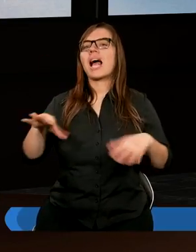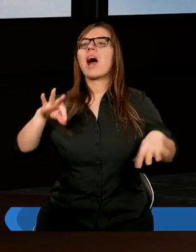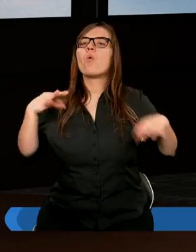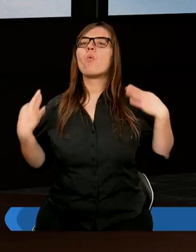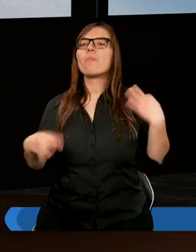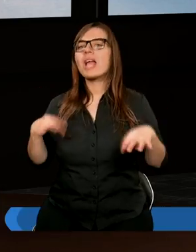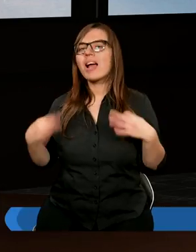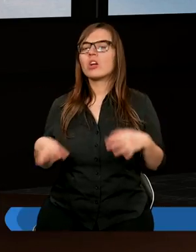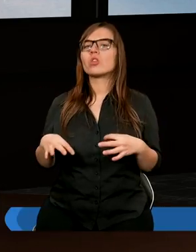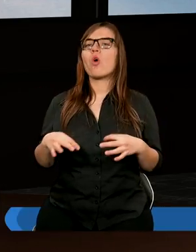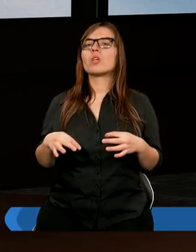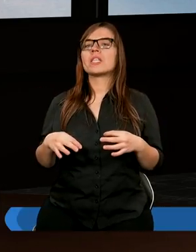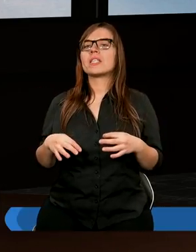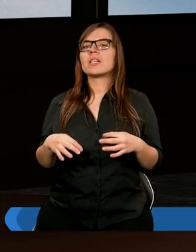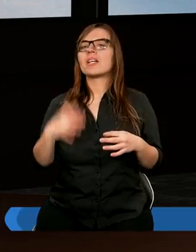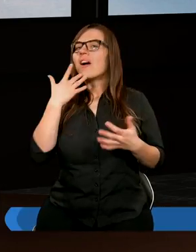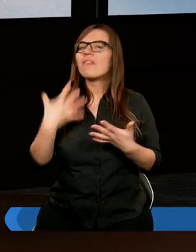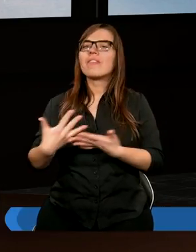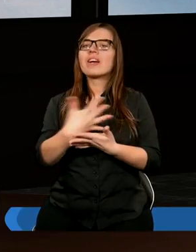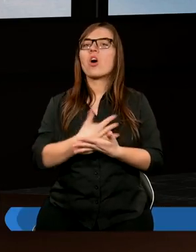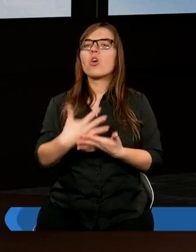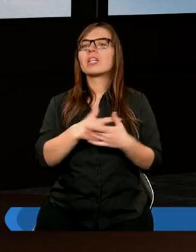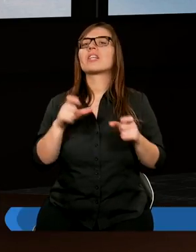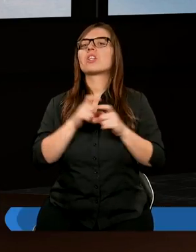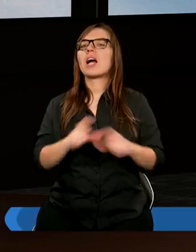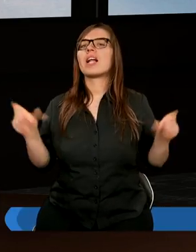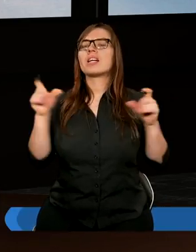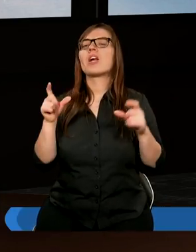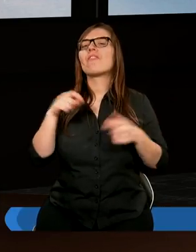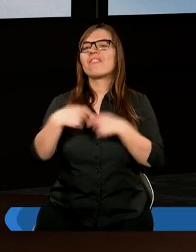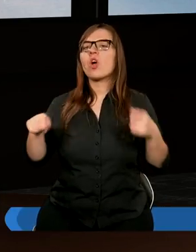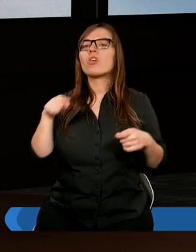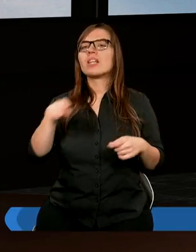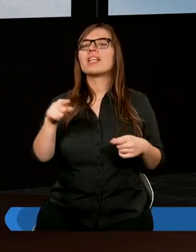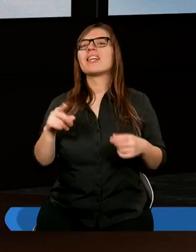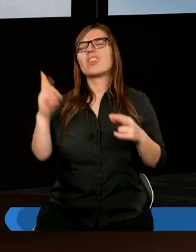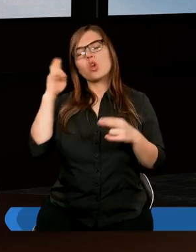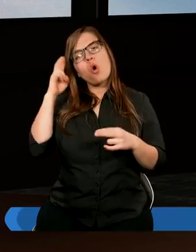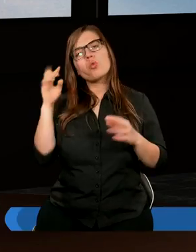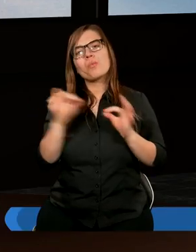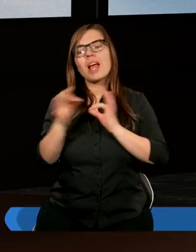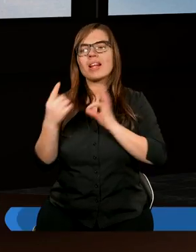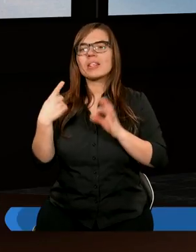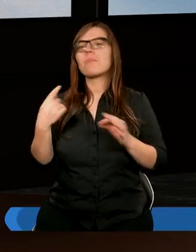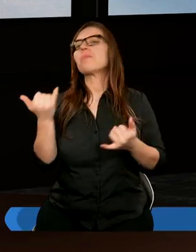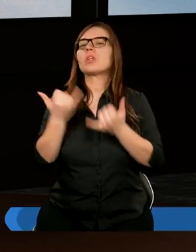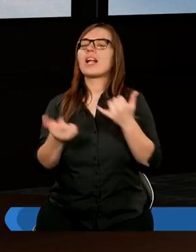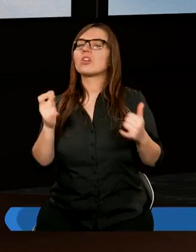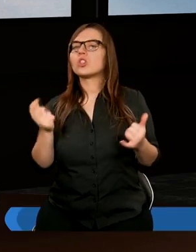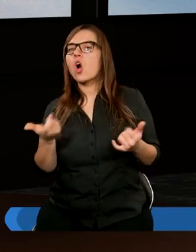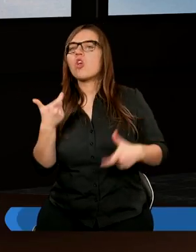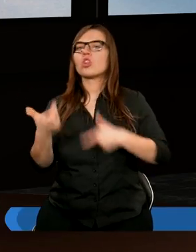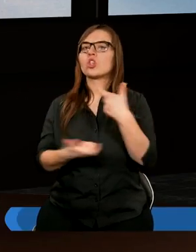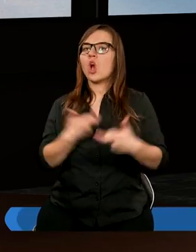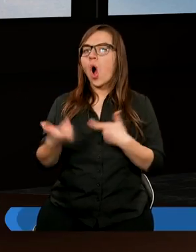umiejętność wykorzystania czasu wiąże się z takim zrozumieniem, że jak coś